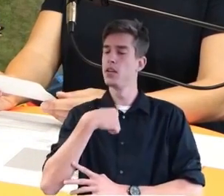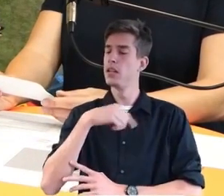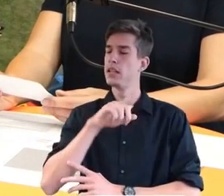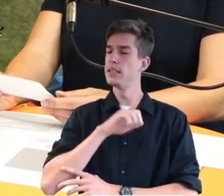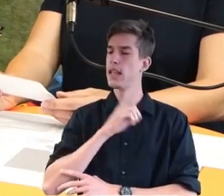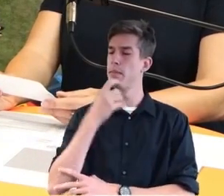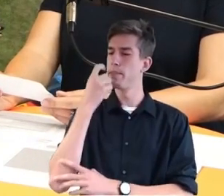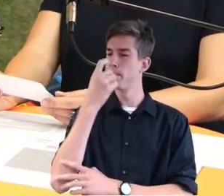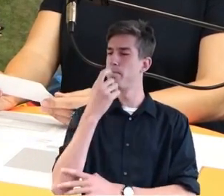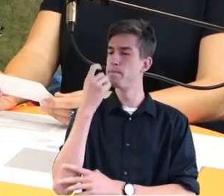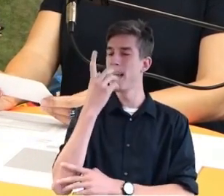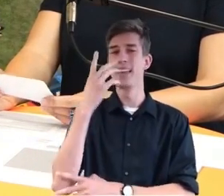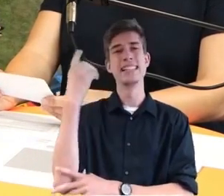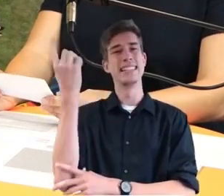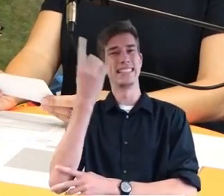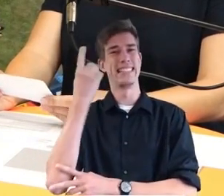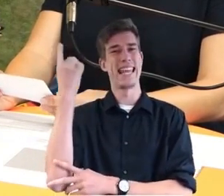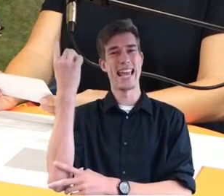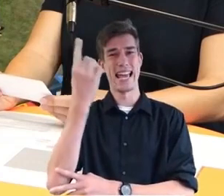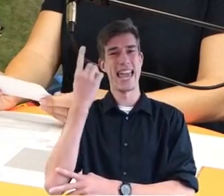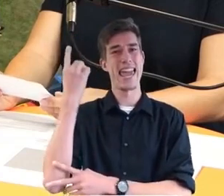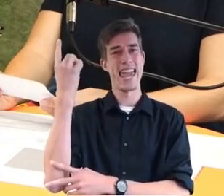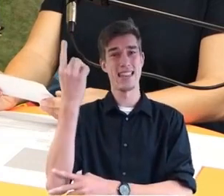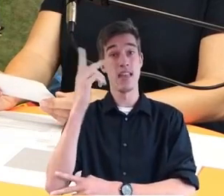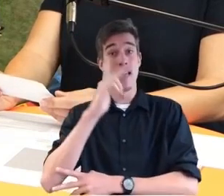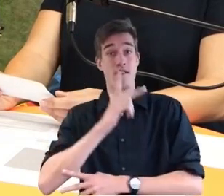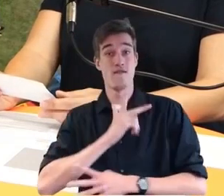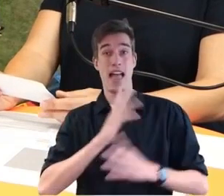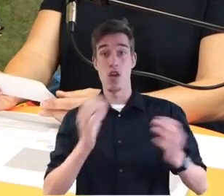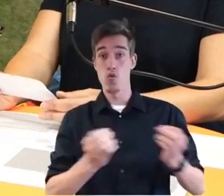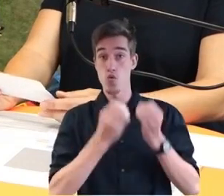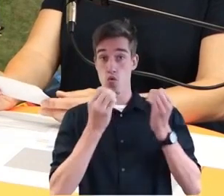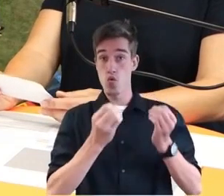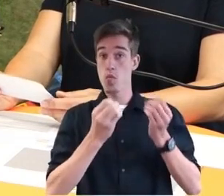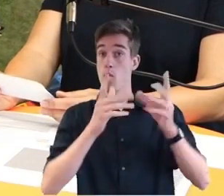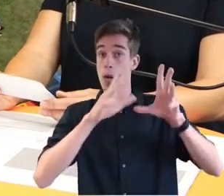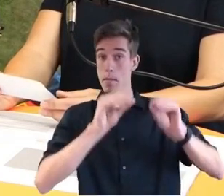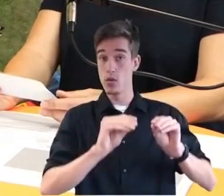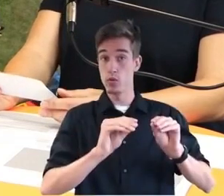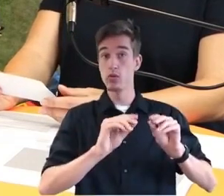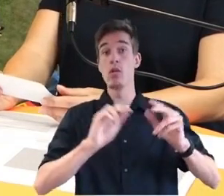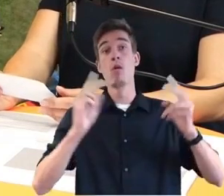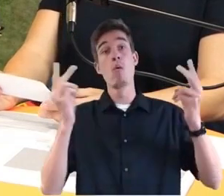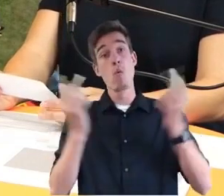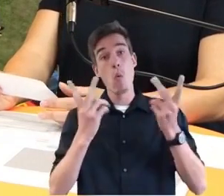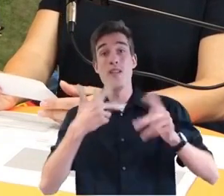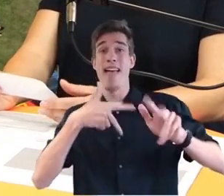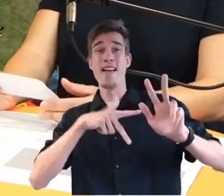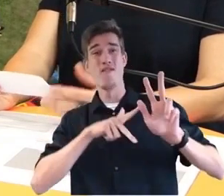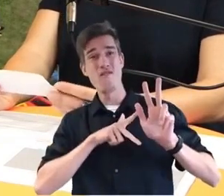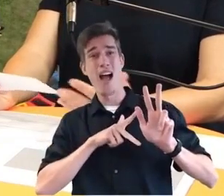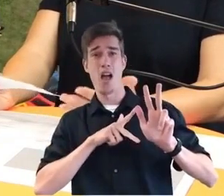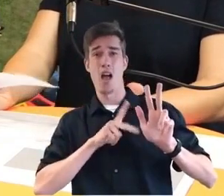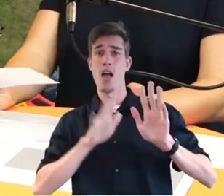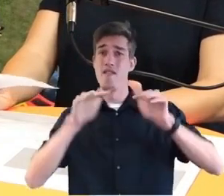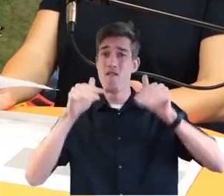ich, ob ein Sirenen-Signal bei einer Übung eingesetzt wird oder ob es eine echte